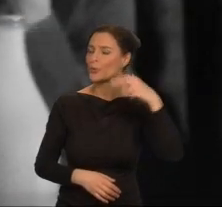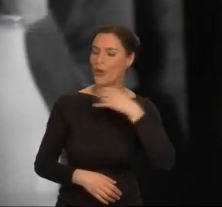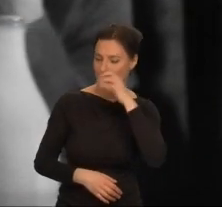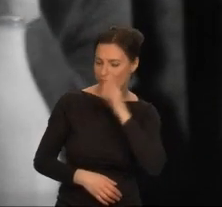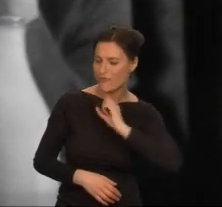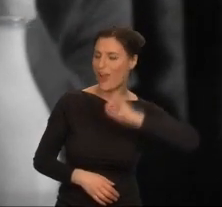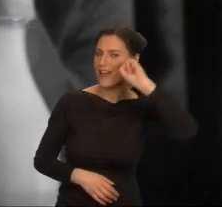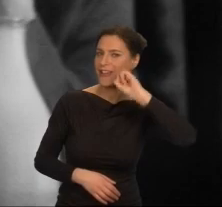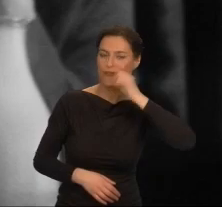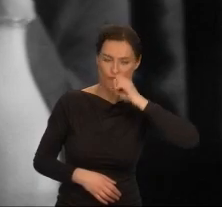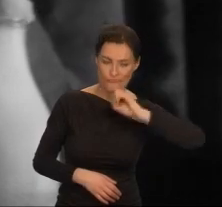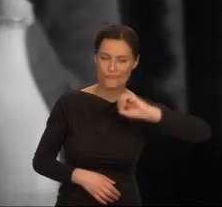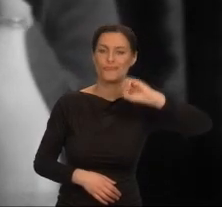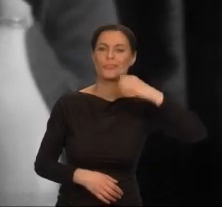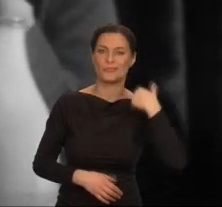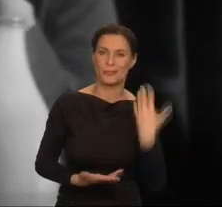Wydawało mi się to genialne.